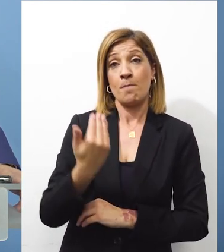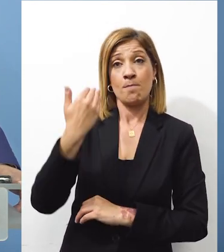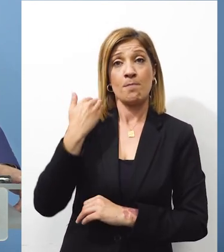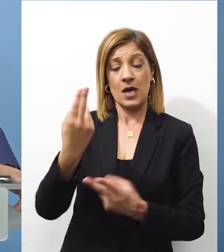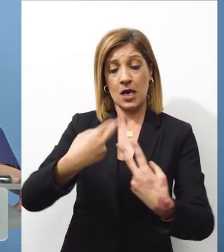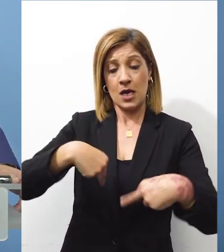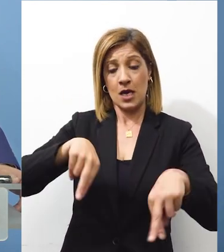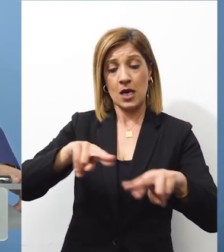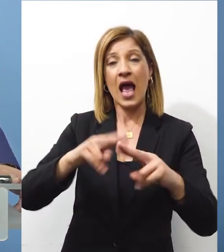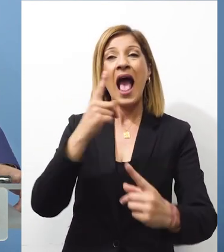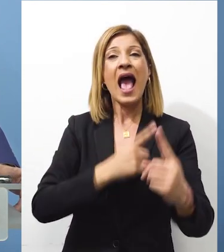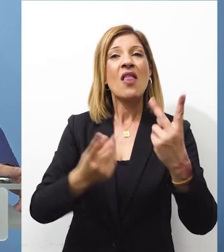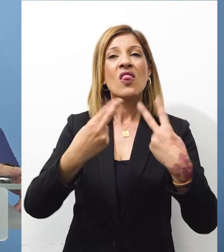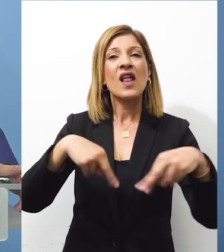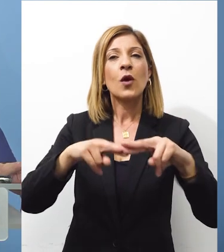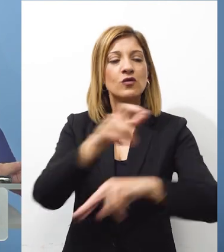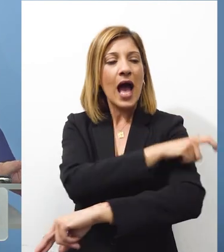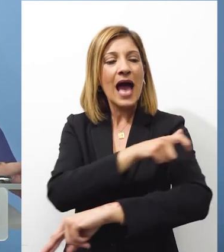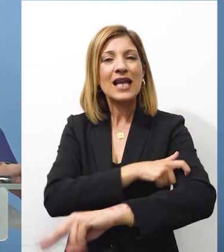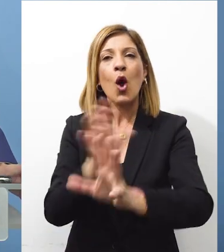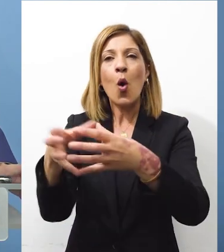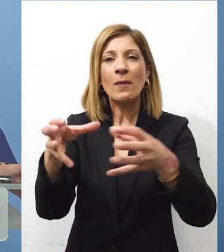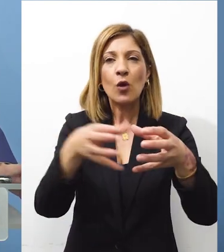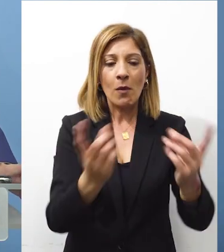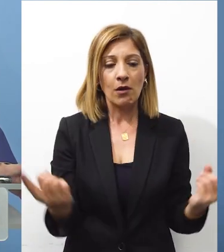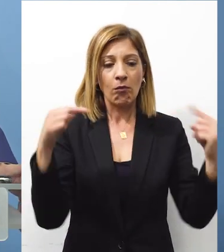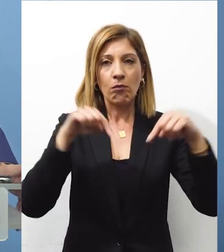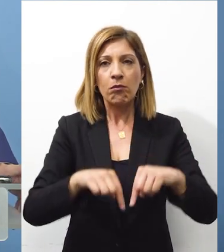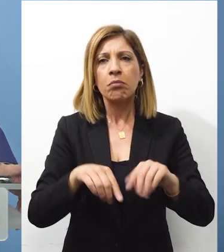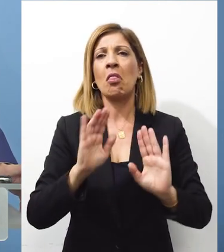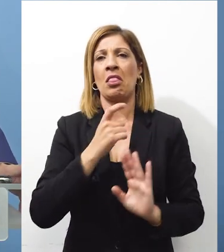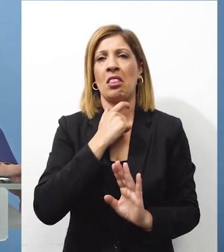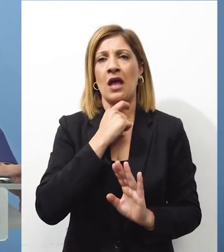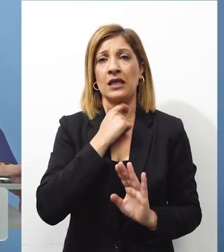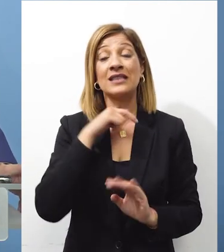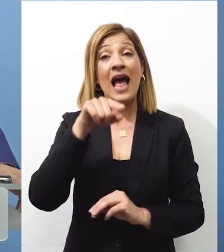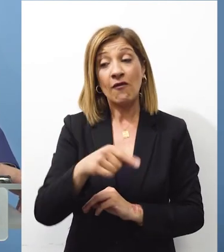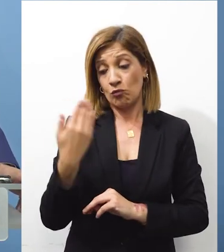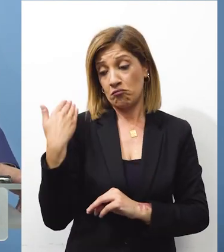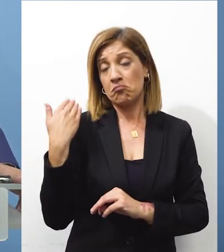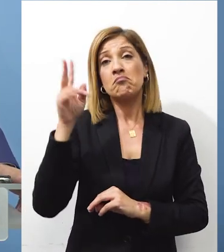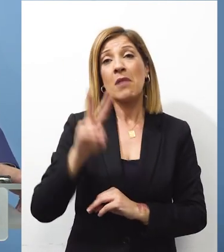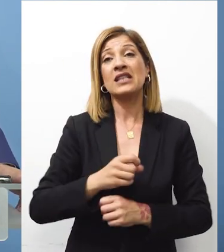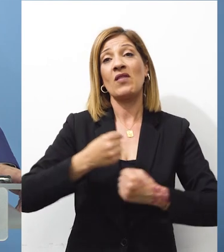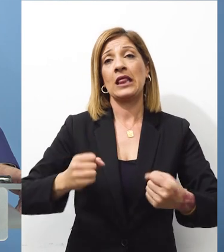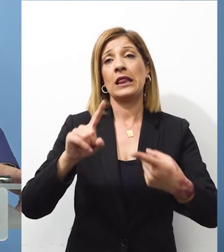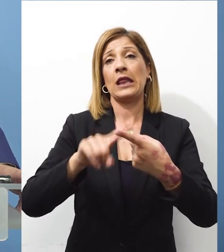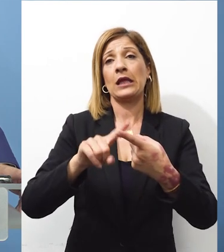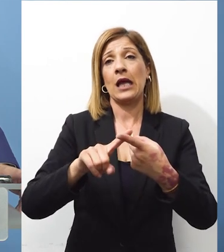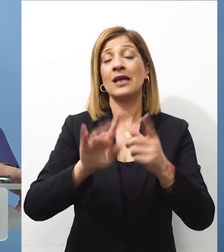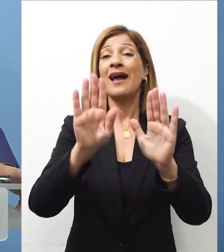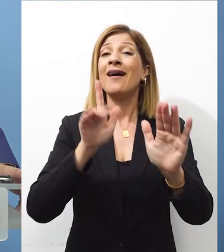η συνάντηση του κ. Τατάρ με τον Γενικό Γραμματέα των ΕΕ πραγματοποιήθηκε την προηγούμενη Παρασκευή πριν από λίγες μέρες Ο